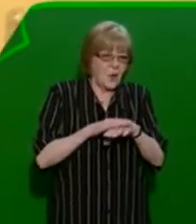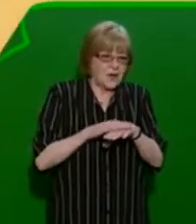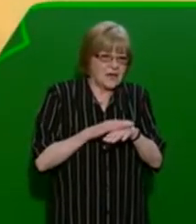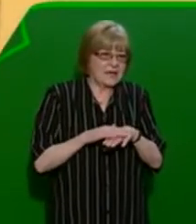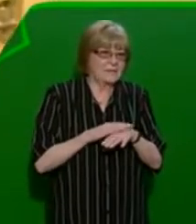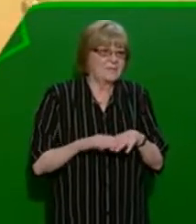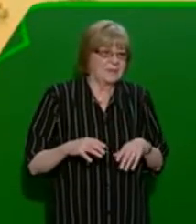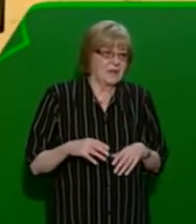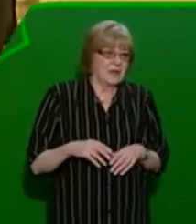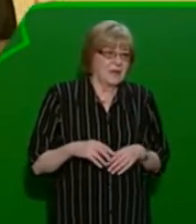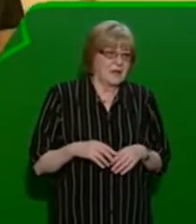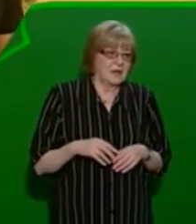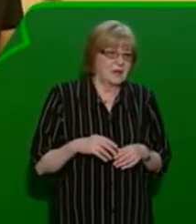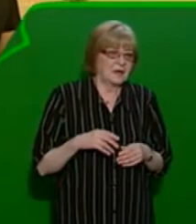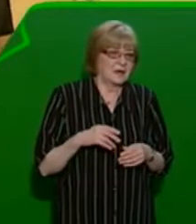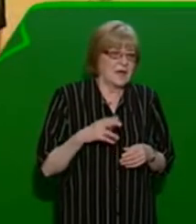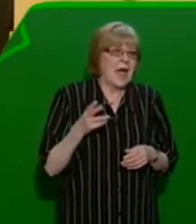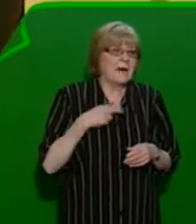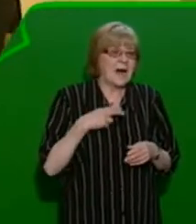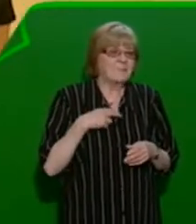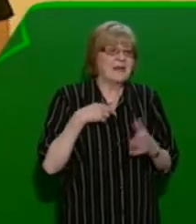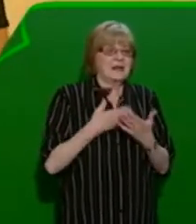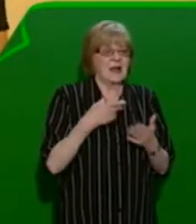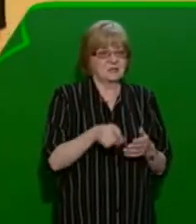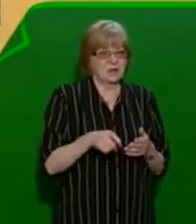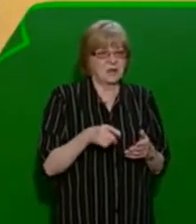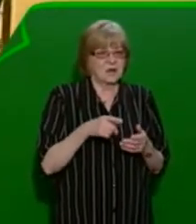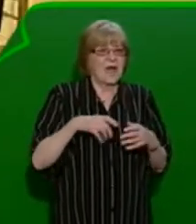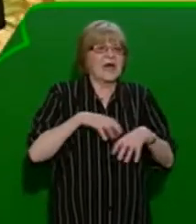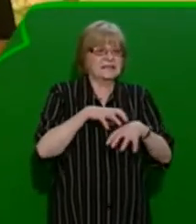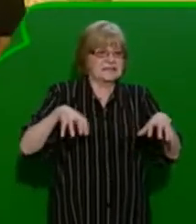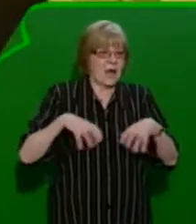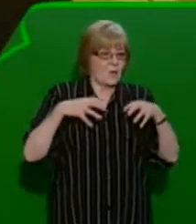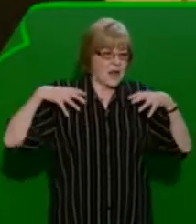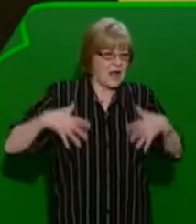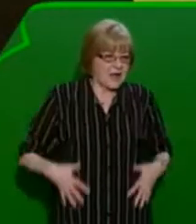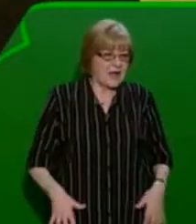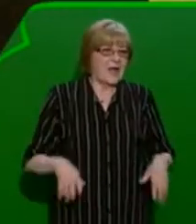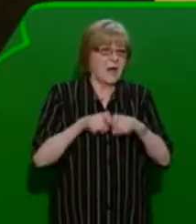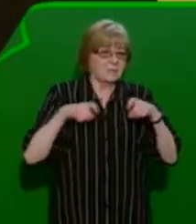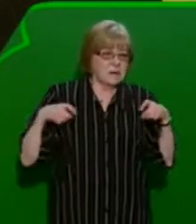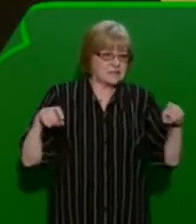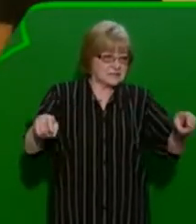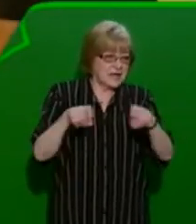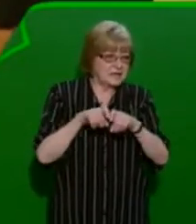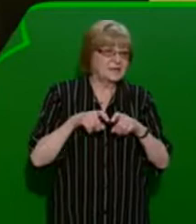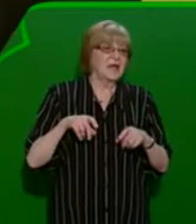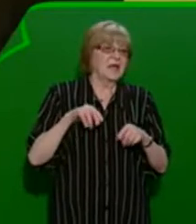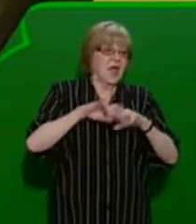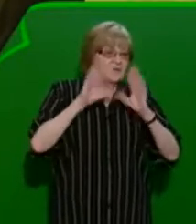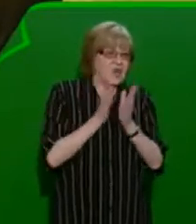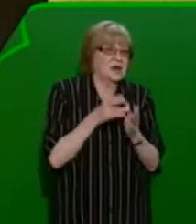máme na to, tady je sauna, bazén, takže tady je vlastně veškerá